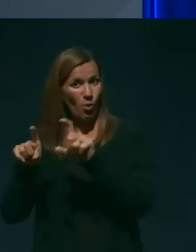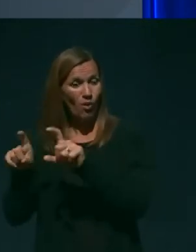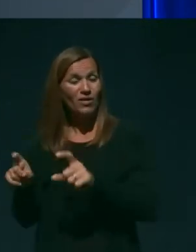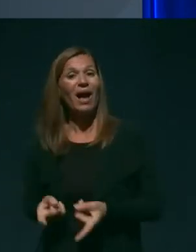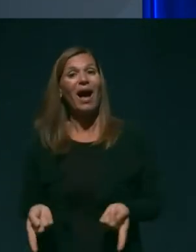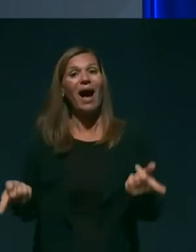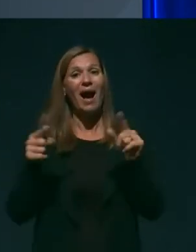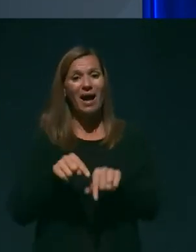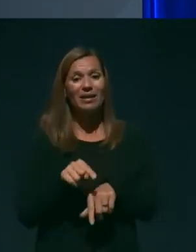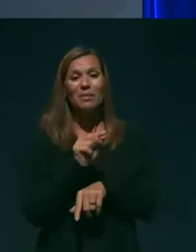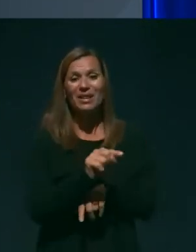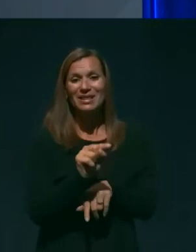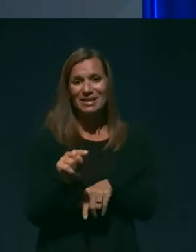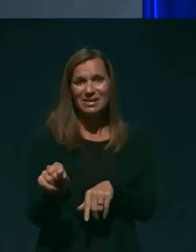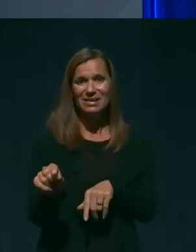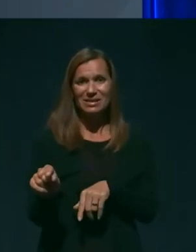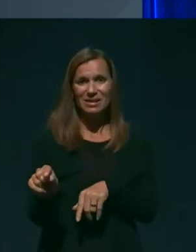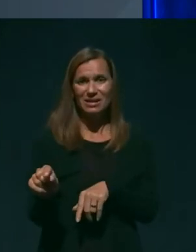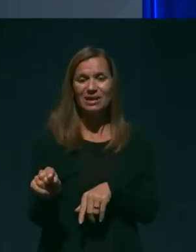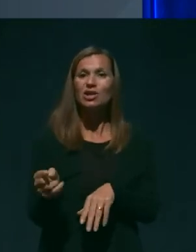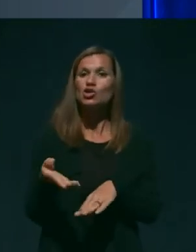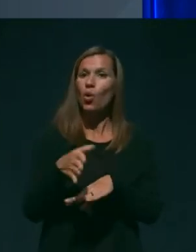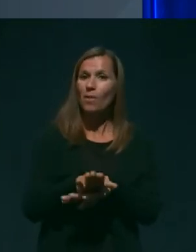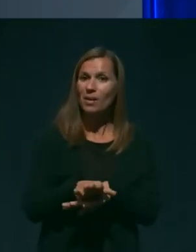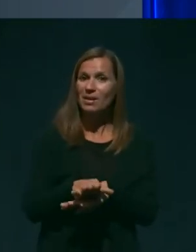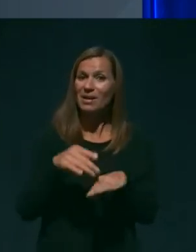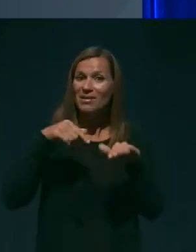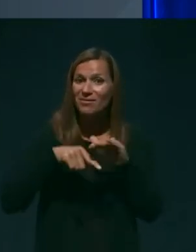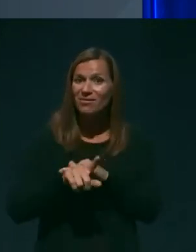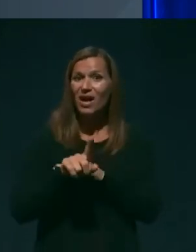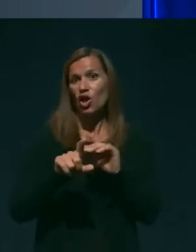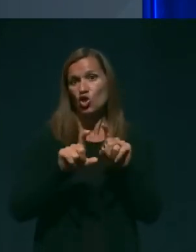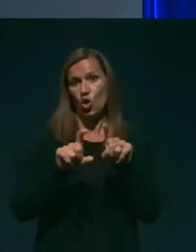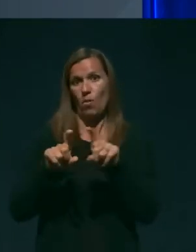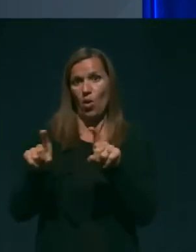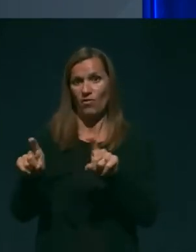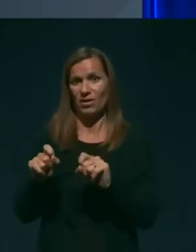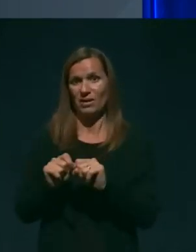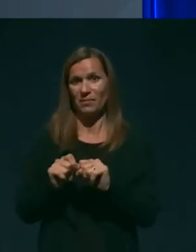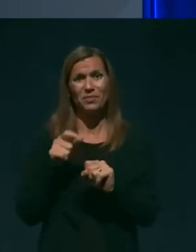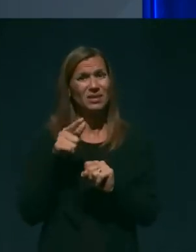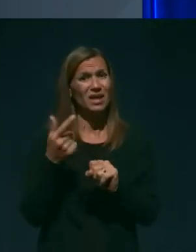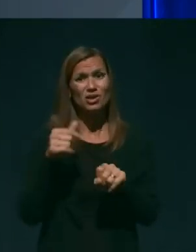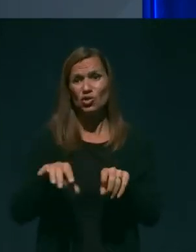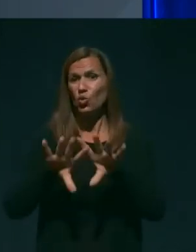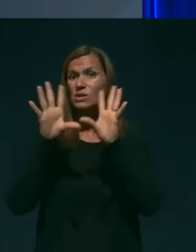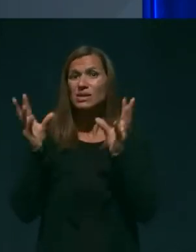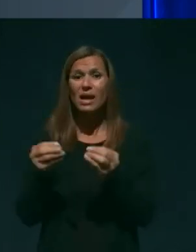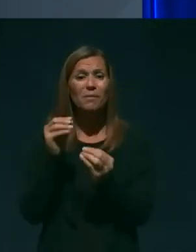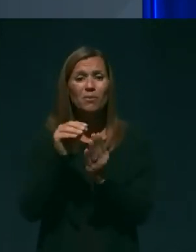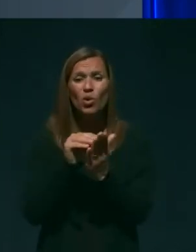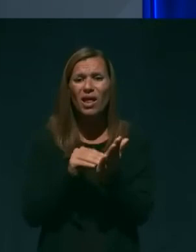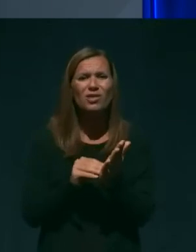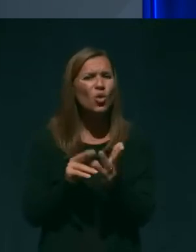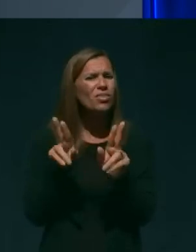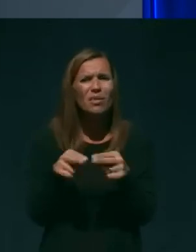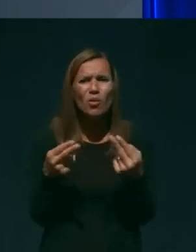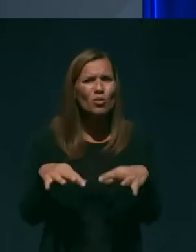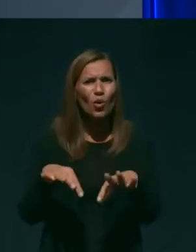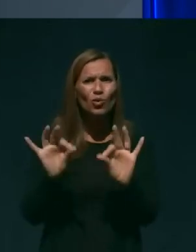ali pa na tiste, ki so umrli v domovih. Tega se iz teh podatkov ne da razbrati in zato so